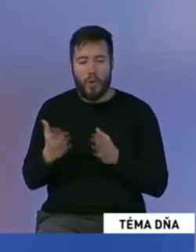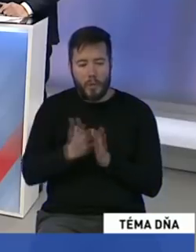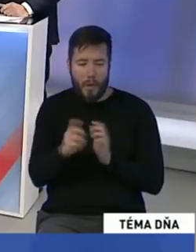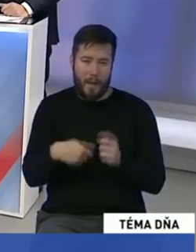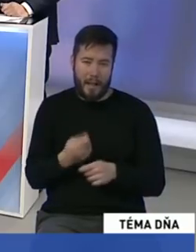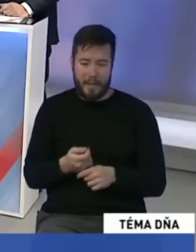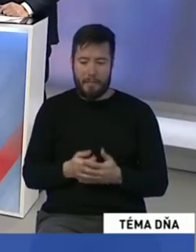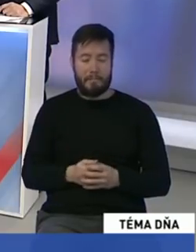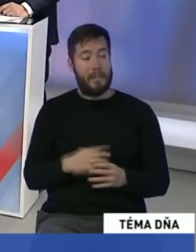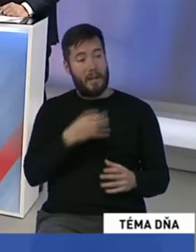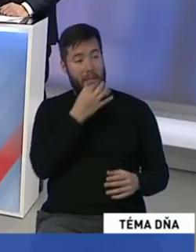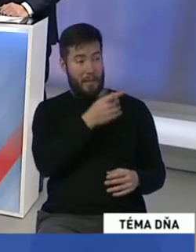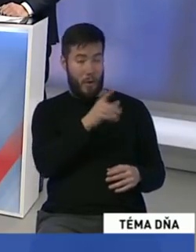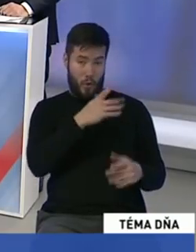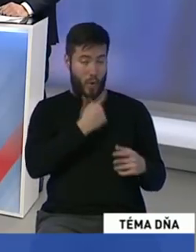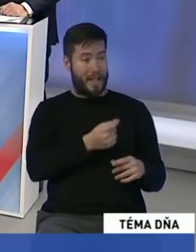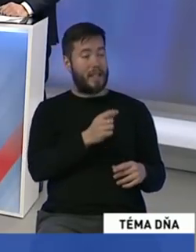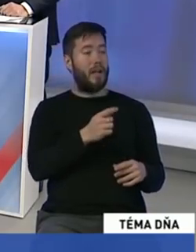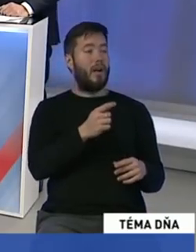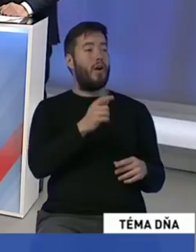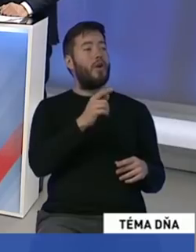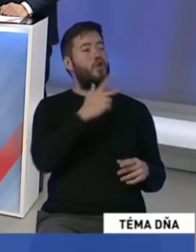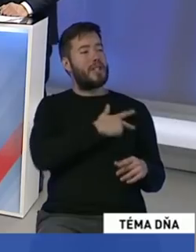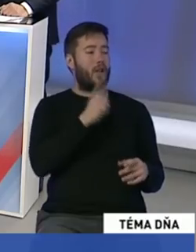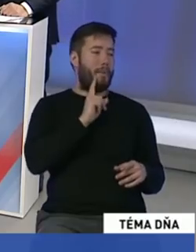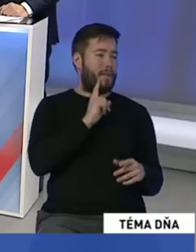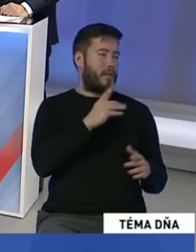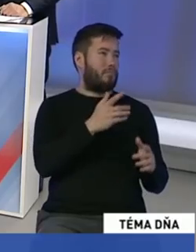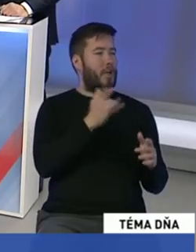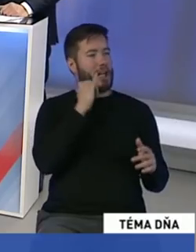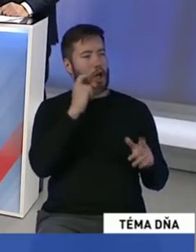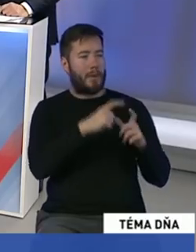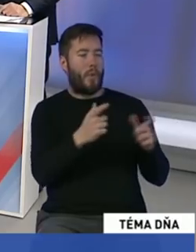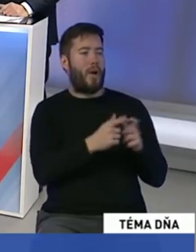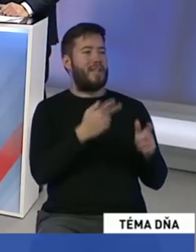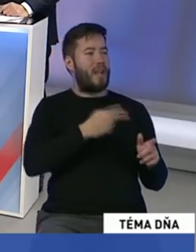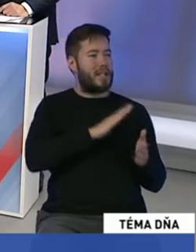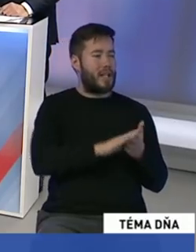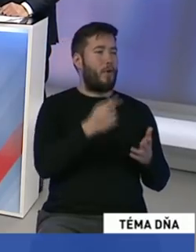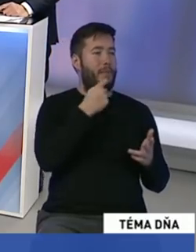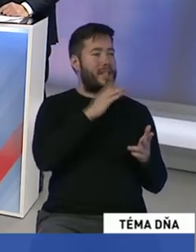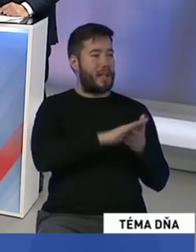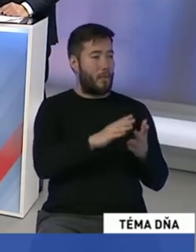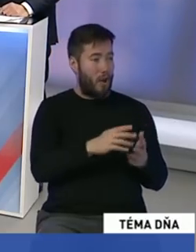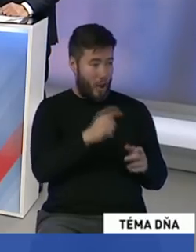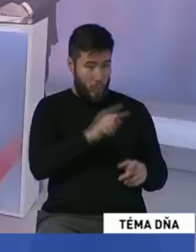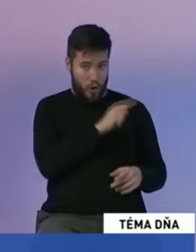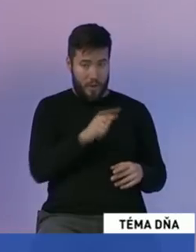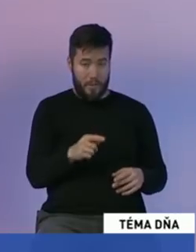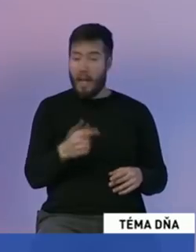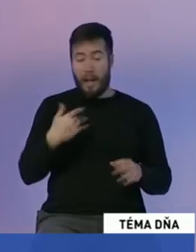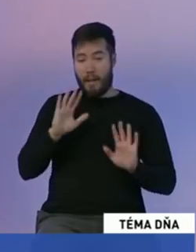boli by ste zarúšenie týchto sociálnych opatrení? Obedy zadarmo, rekreáčne poukazy alebo prípadne vlaky zadarmo? Záme koncept výborný, ale prevedenie